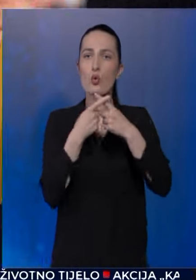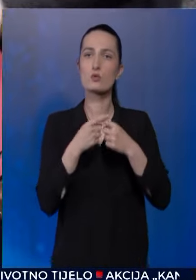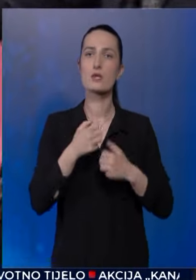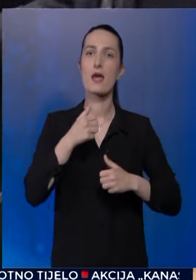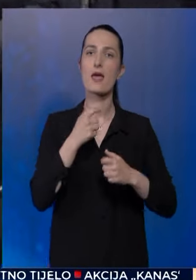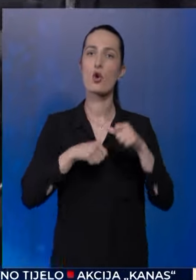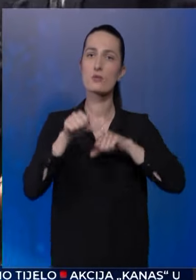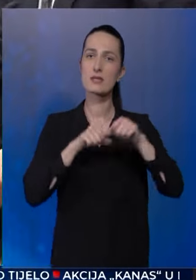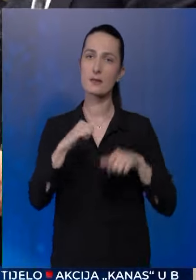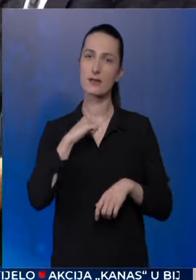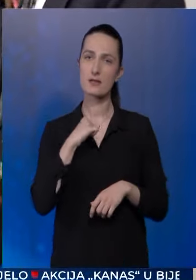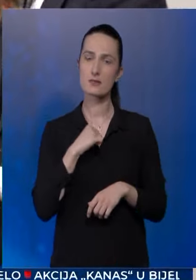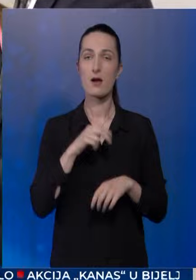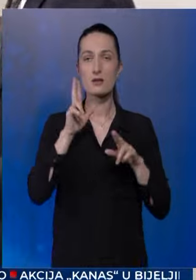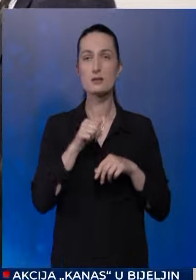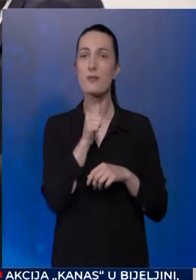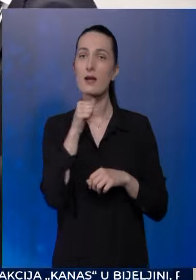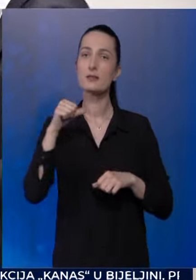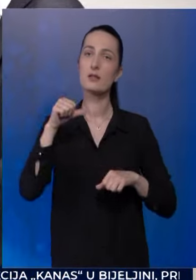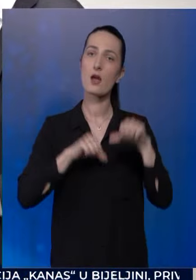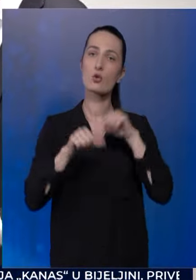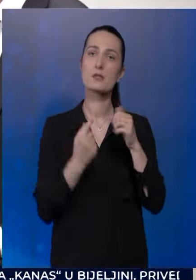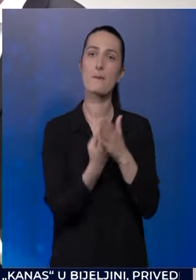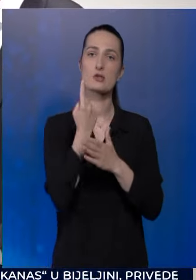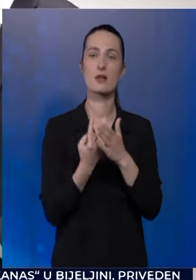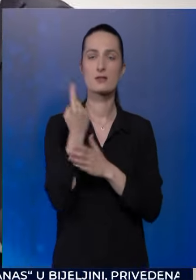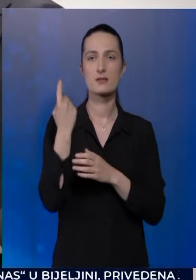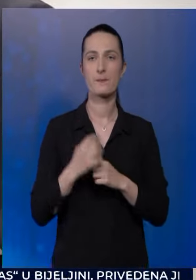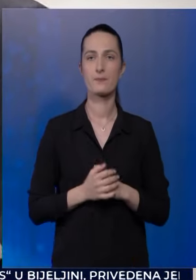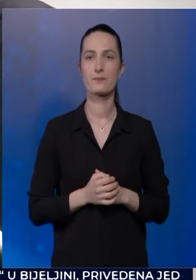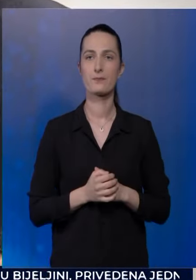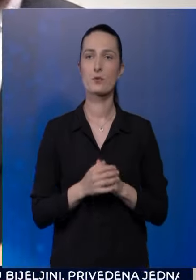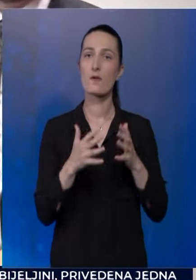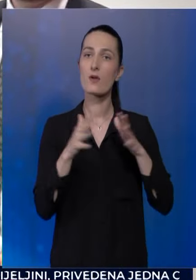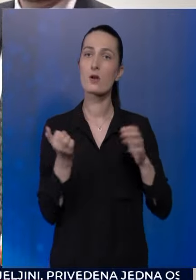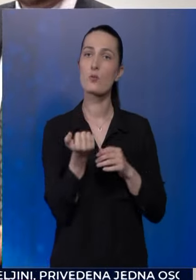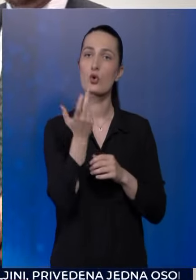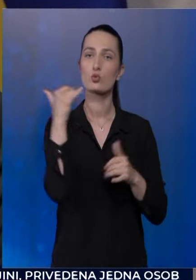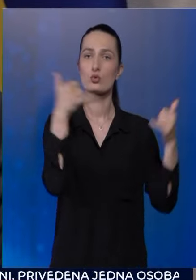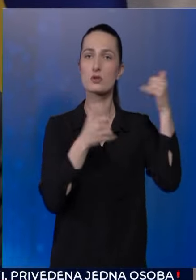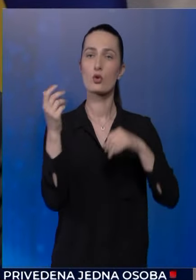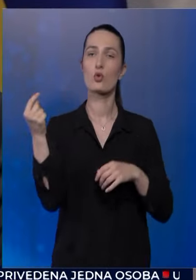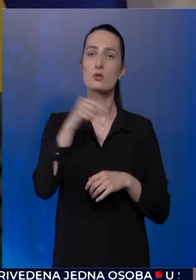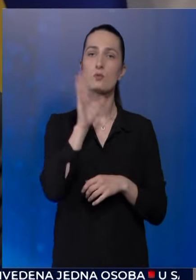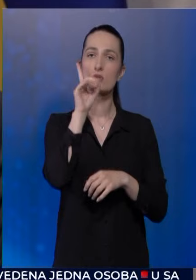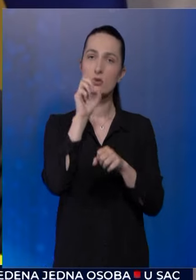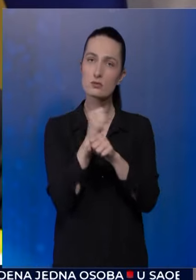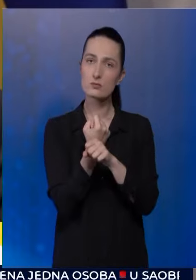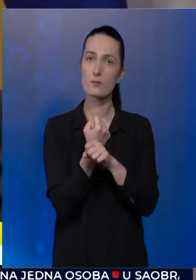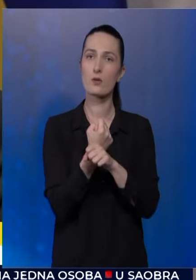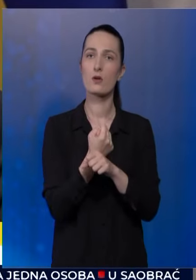u sukobu sa ekonomskim interesima i ima ekonomske posljedice. Veliki broj turista u Bosnu i Hercegovini dolazi